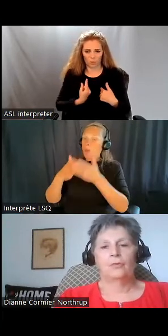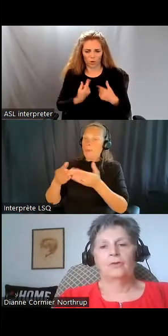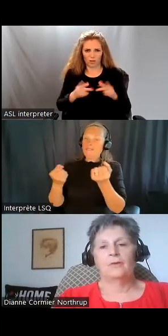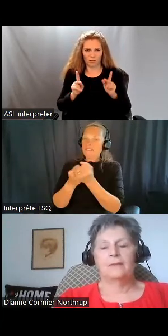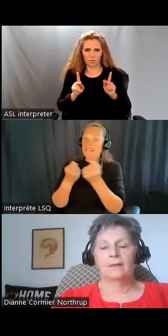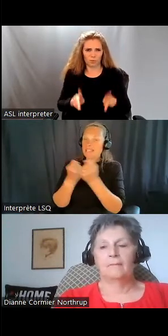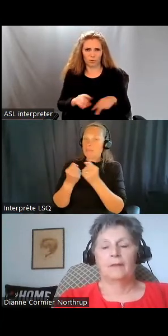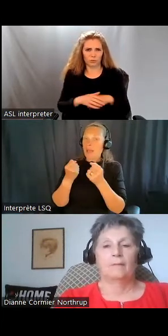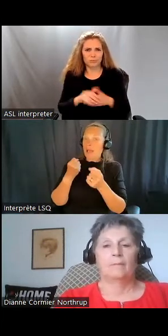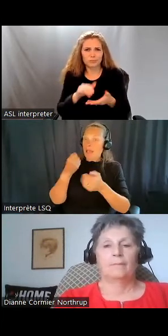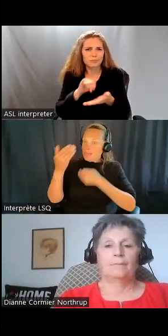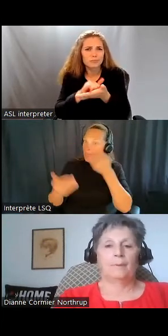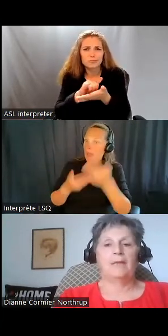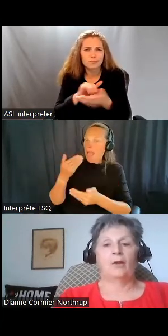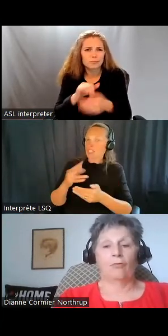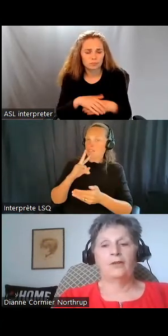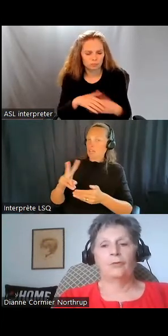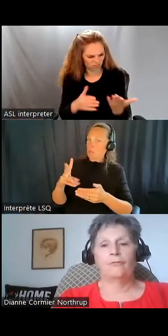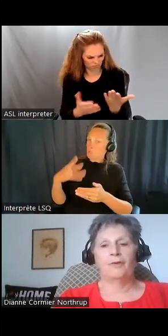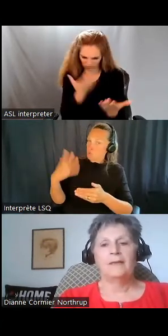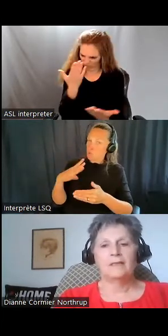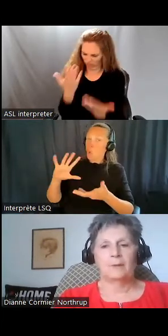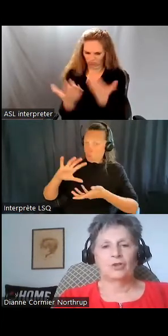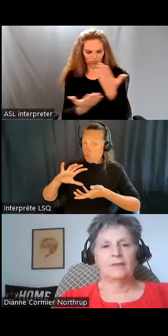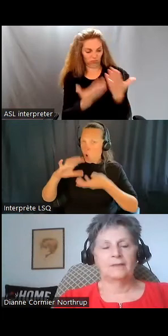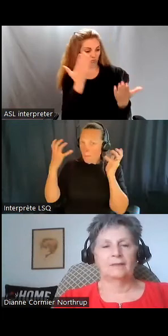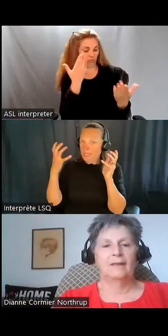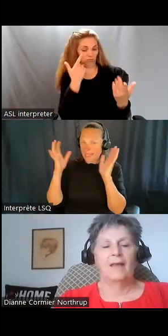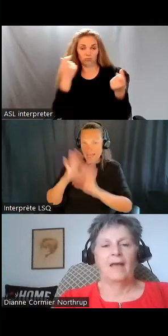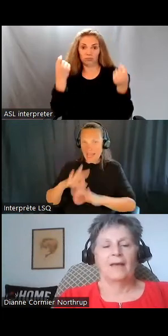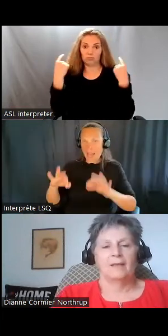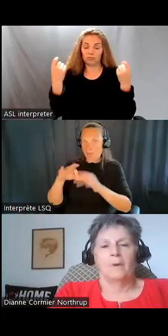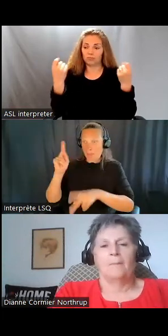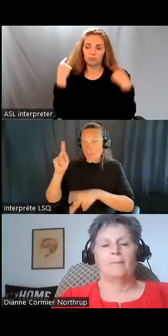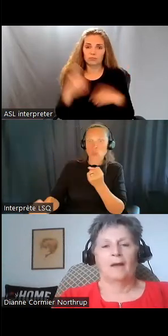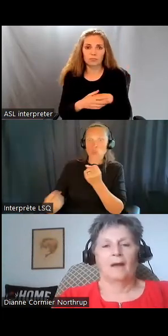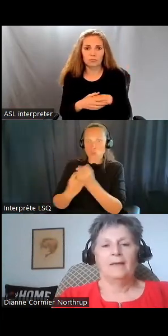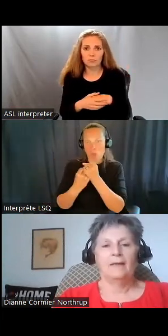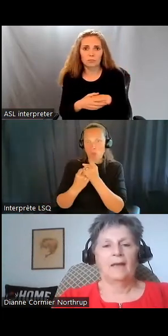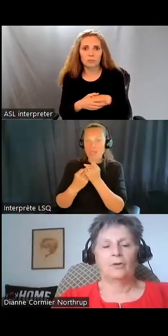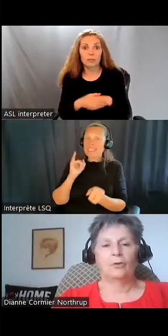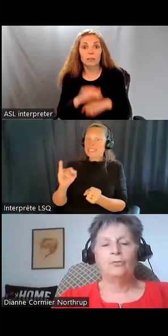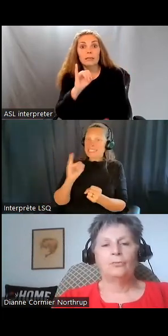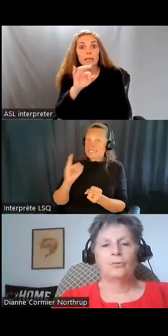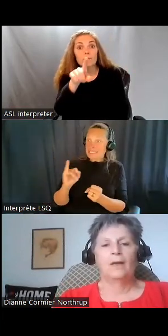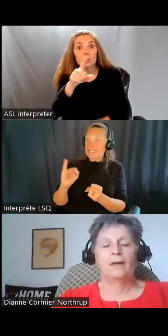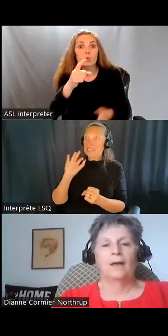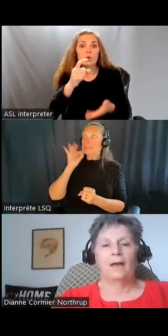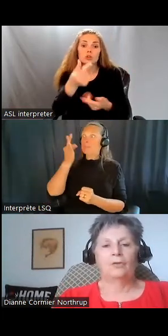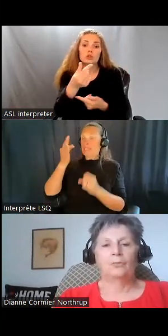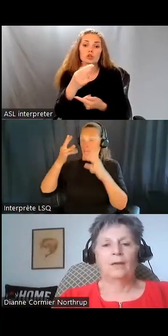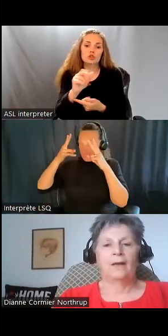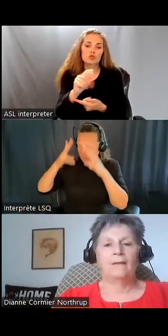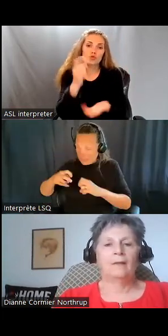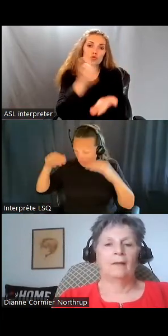personne ordinaire. Sauf si votre carrière c'est d'être spécialiste de subvention, mais en tant